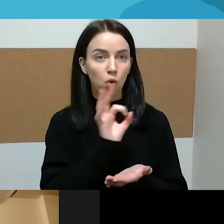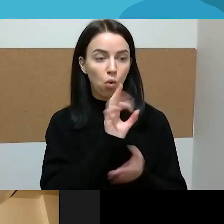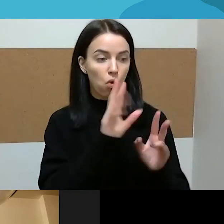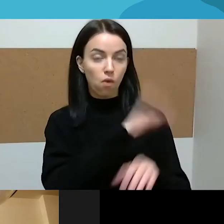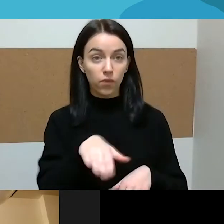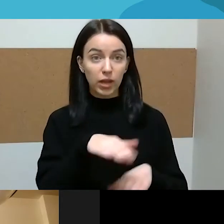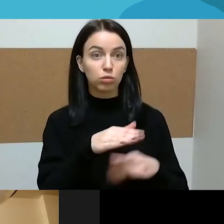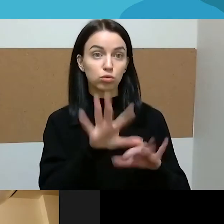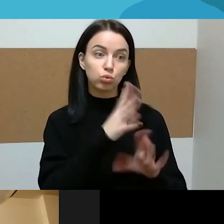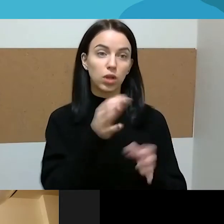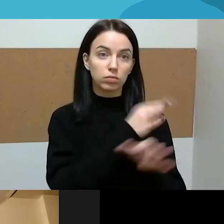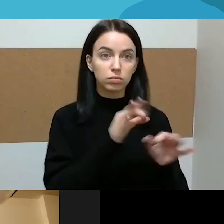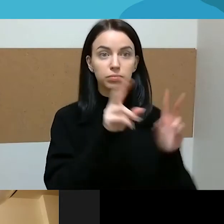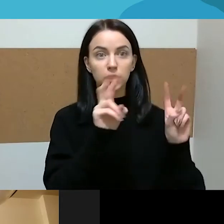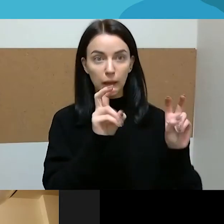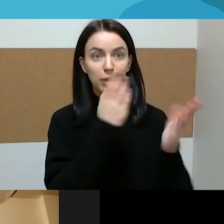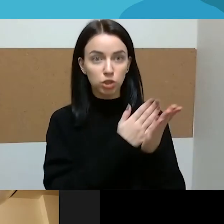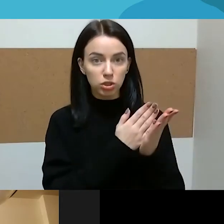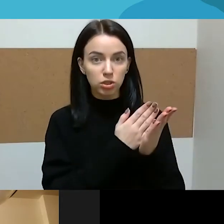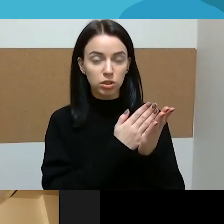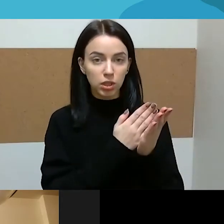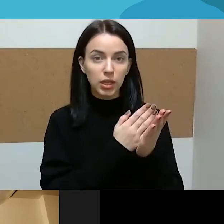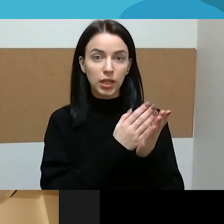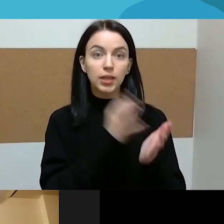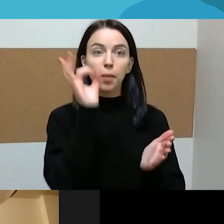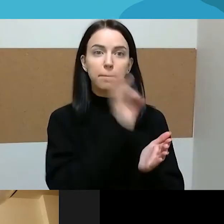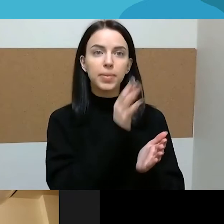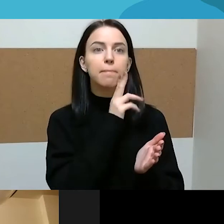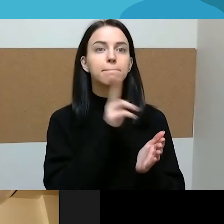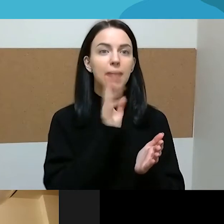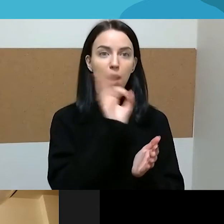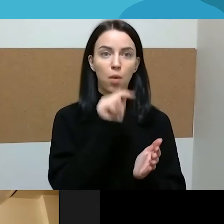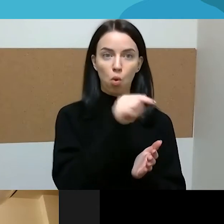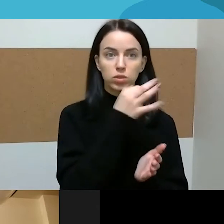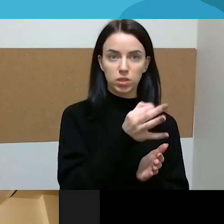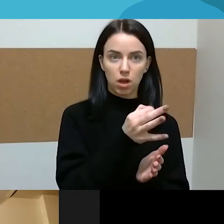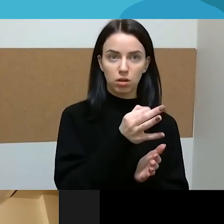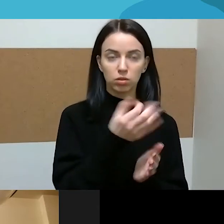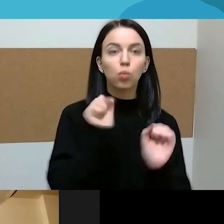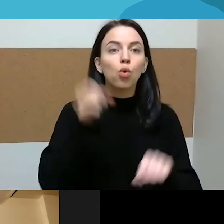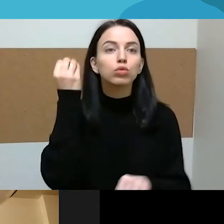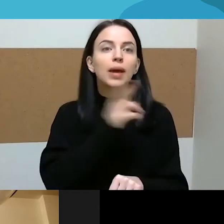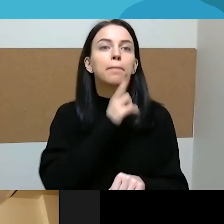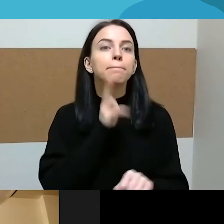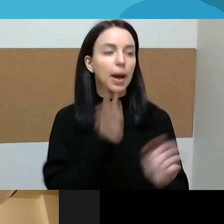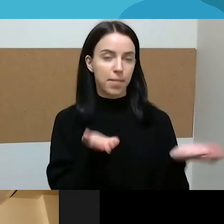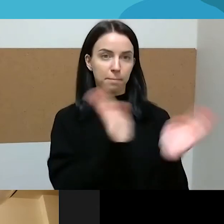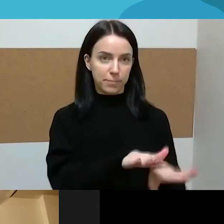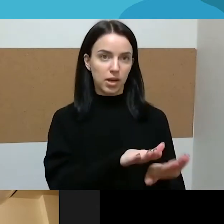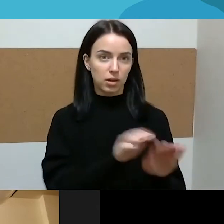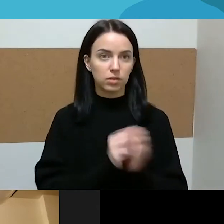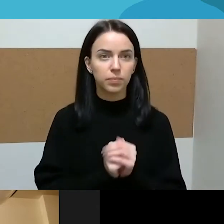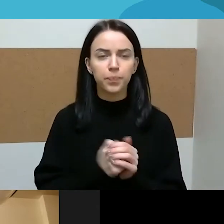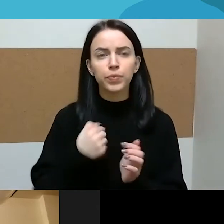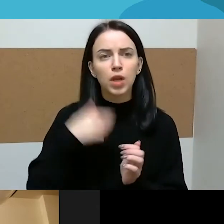neprižiūrėtas ir paliktas vaikas, tai suprask mama jį paliko. Ir šitoje vietoje aš galvoju,